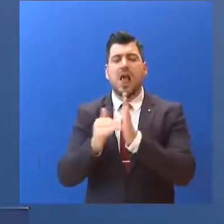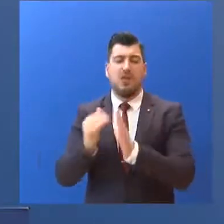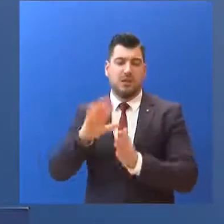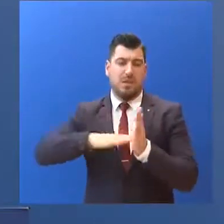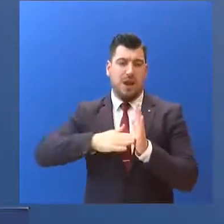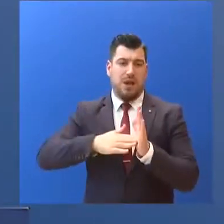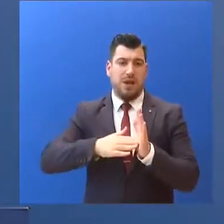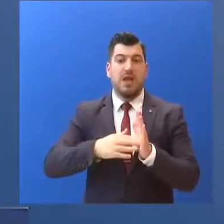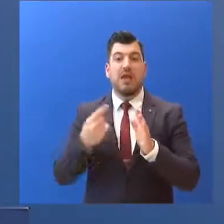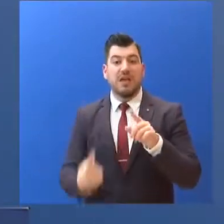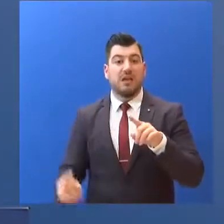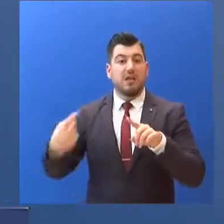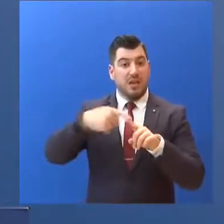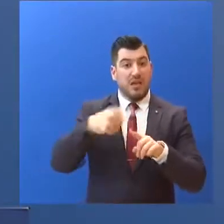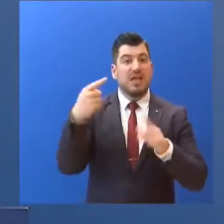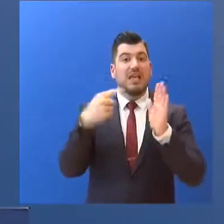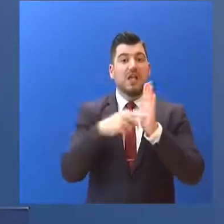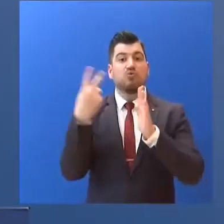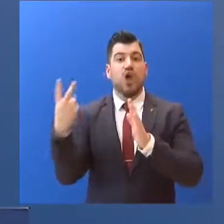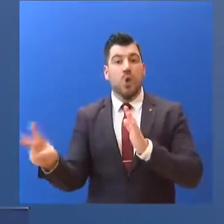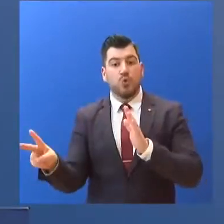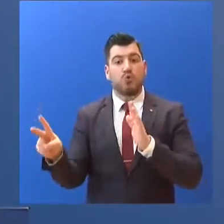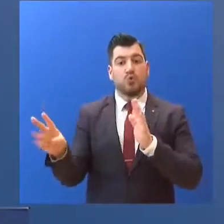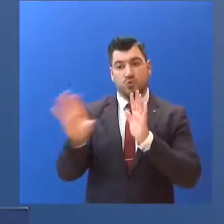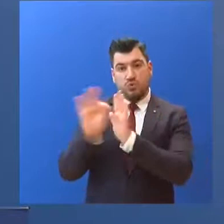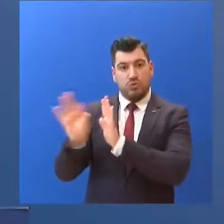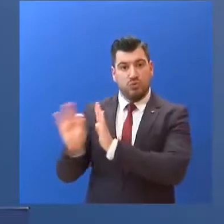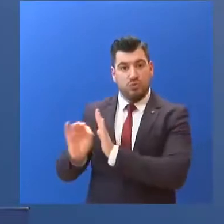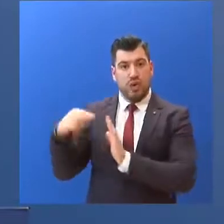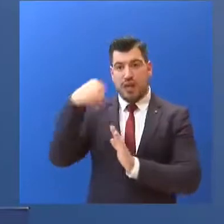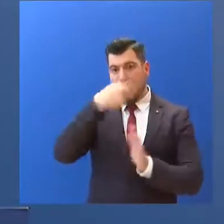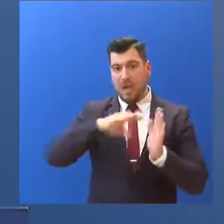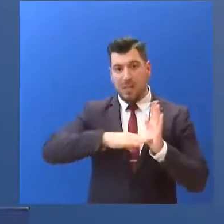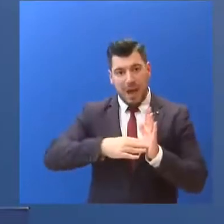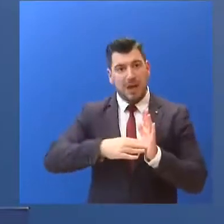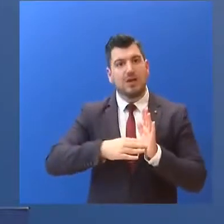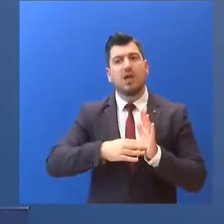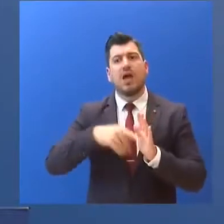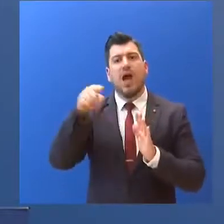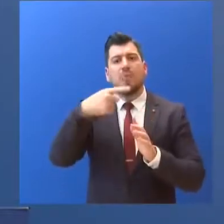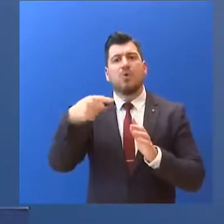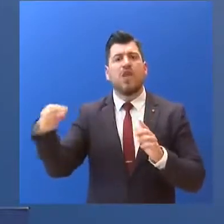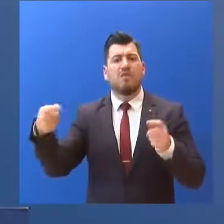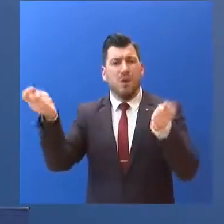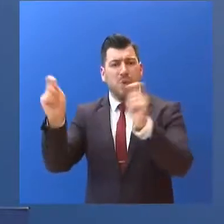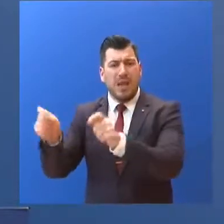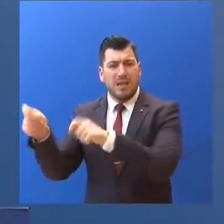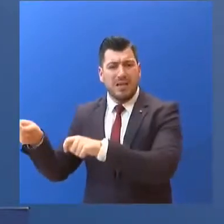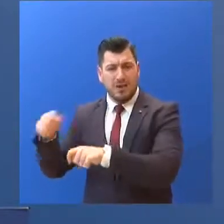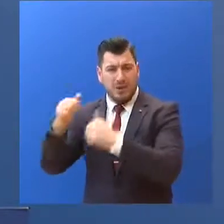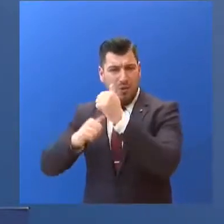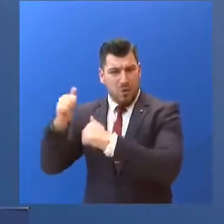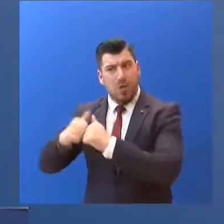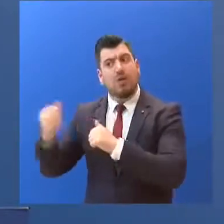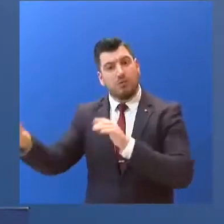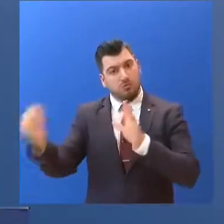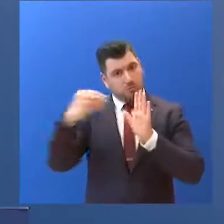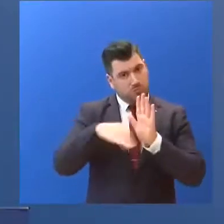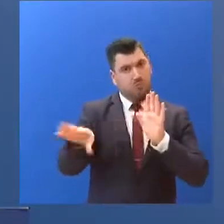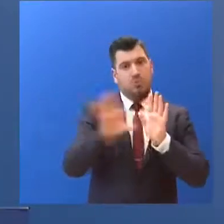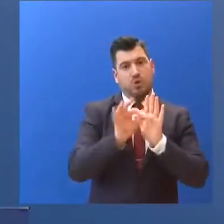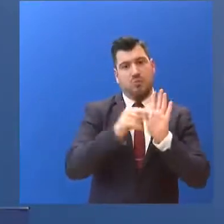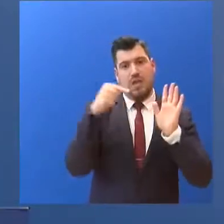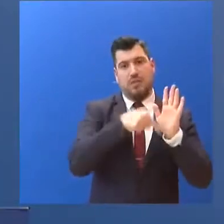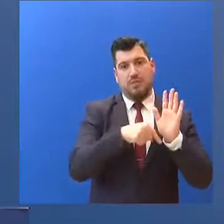.200 εργαζόμενους... από τις δημοτικές υποδομές που έκλεισαν... όπως ΚΑΠΗ, Βρεφονιπιακούς Σταθμούς και ΚΔΑΠ. Στο μεταξύ,